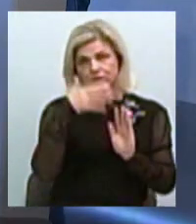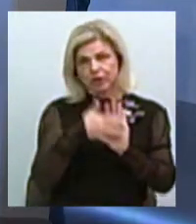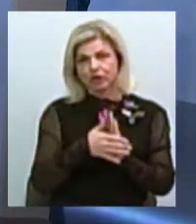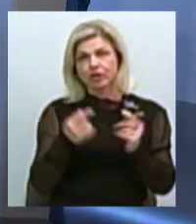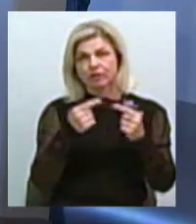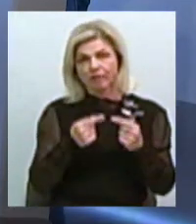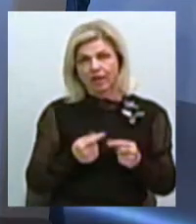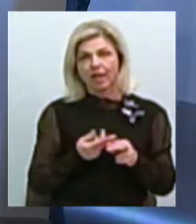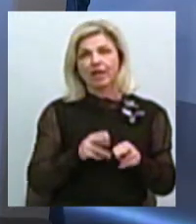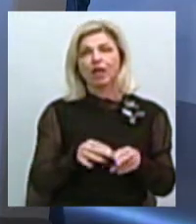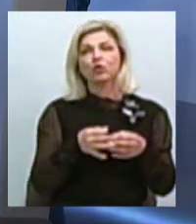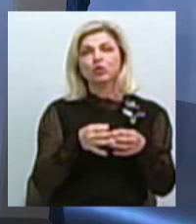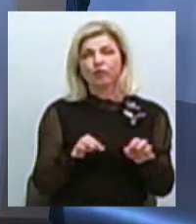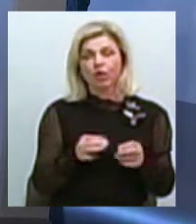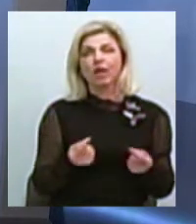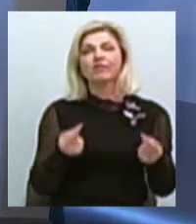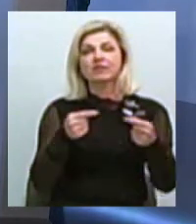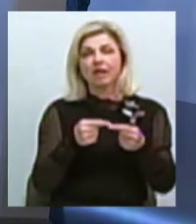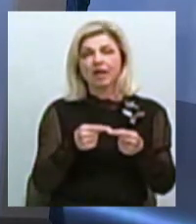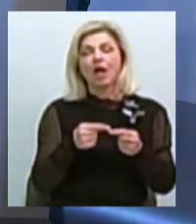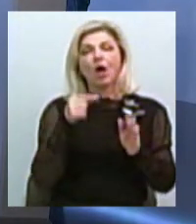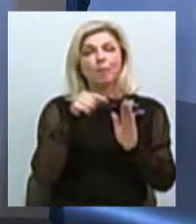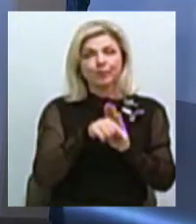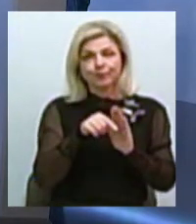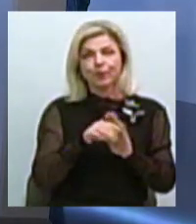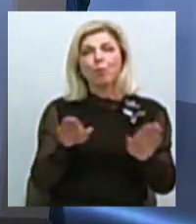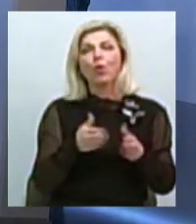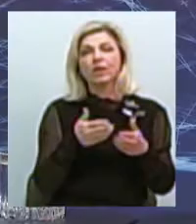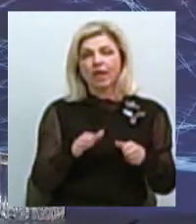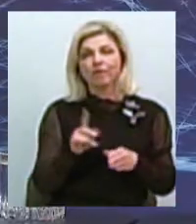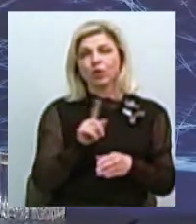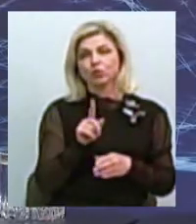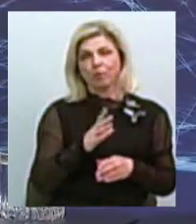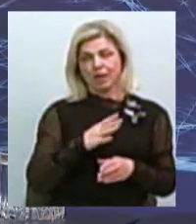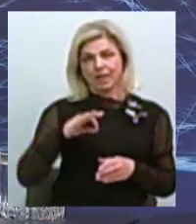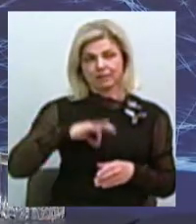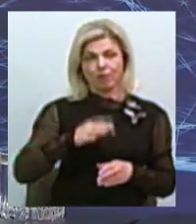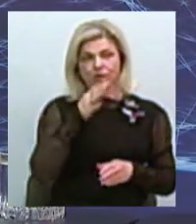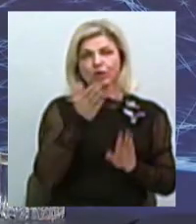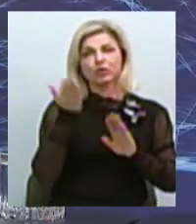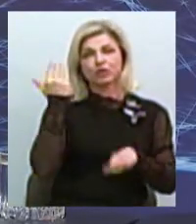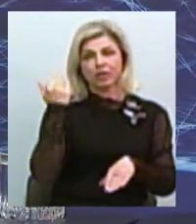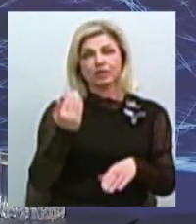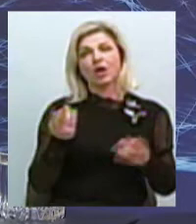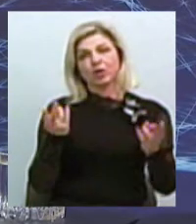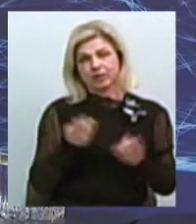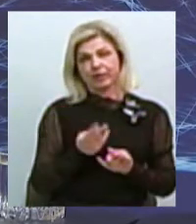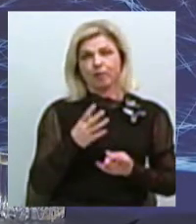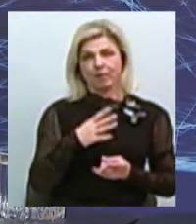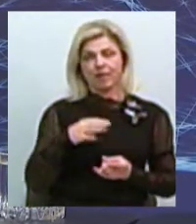які дозволяють встановити мотиви, які були популярні, використовувалися на той час. Можливо, їх слід було використати.